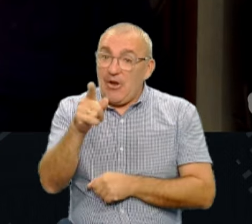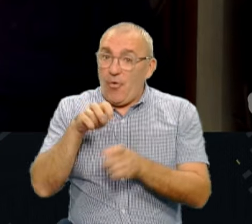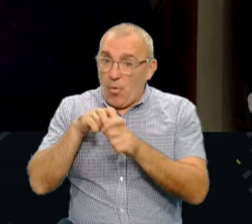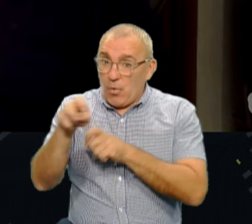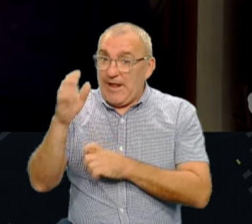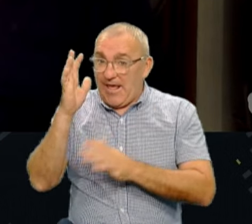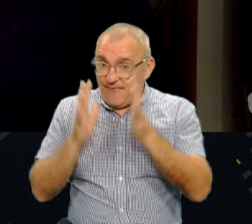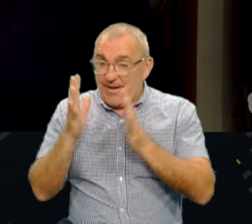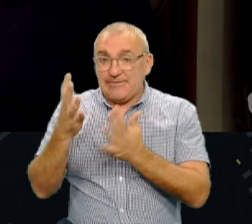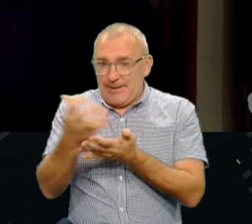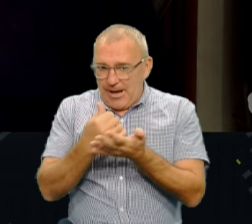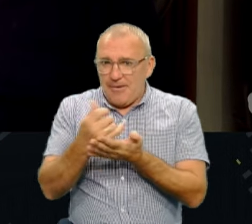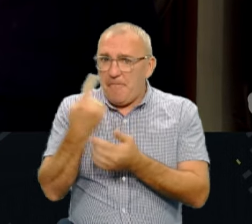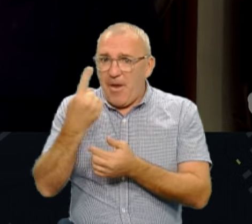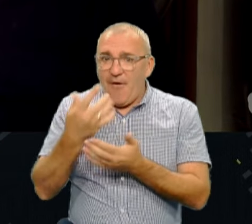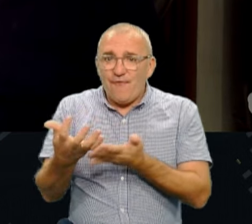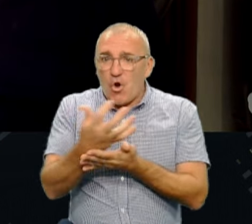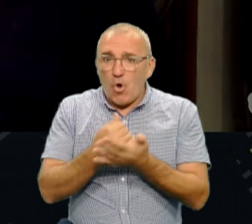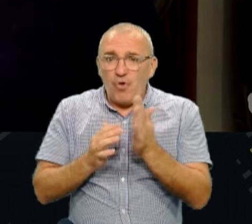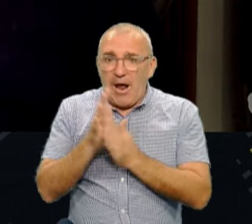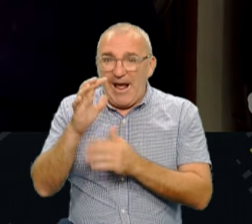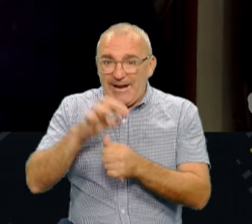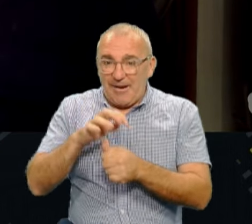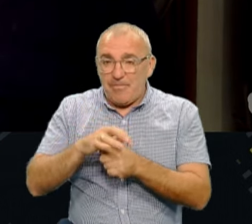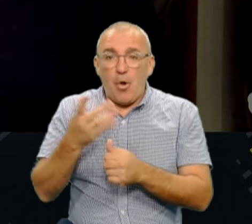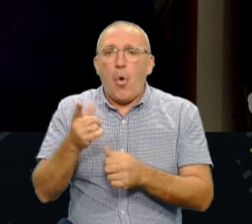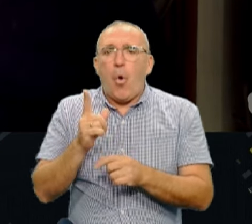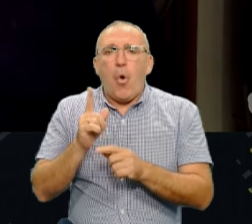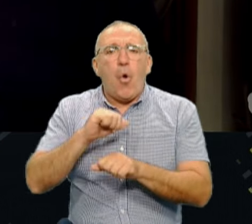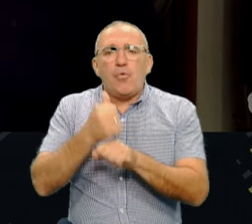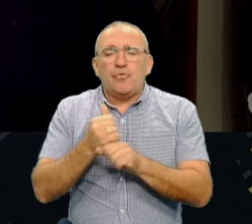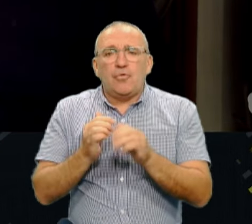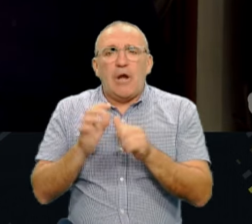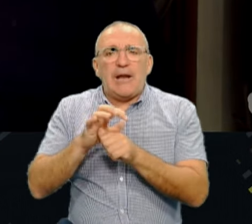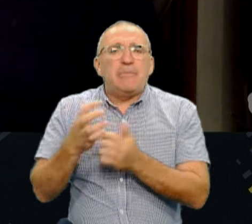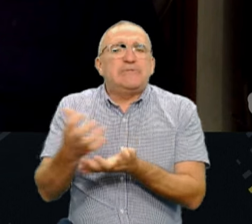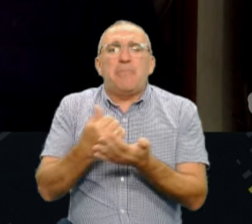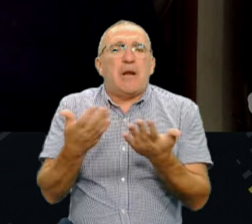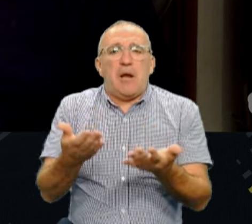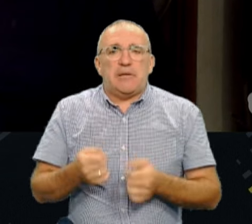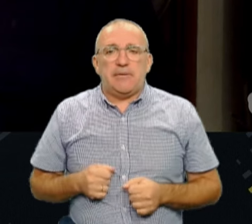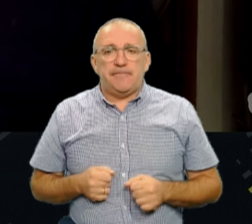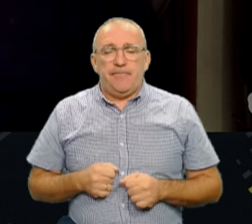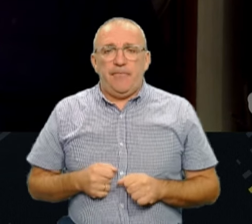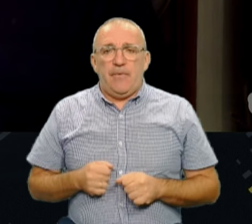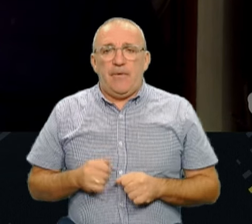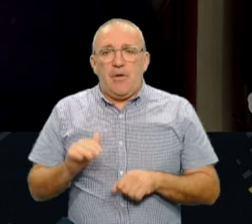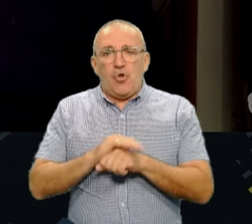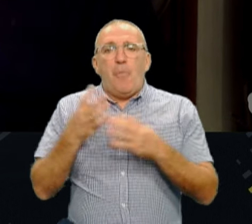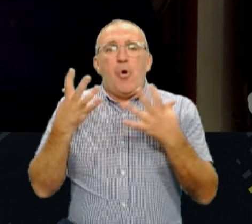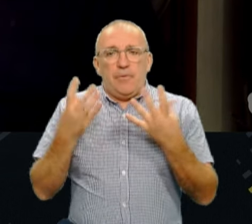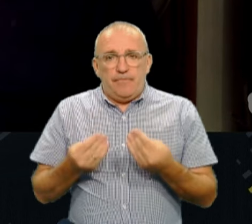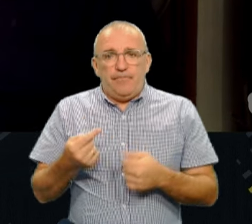чи назбирали вже перші врожаю грибів, і які зараз в основному гриби збираєте? Доброго дня. Я